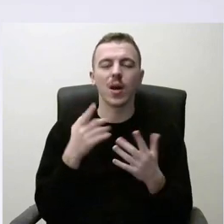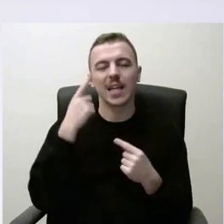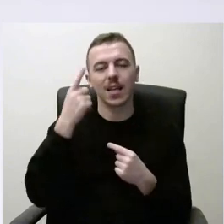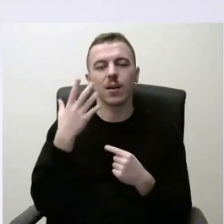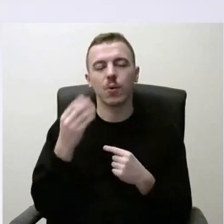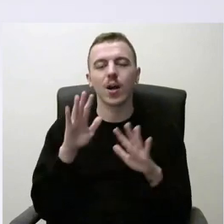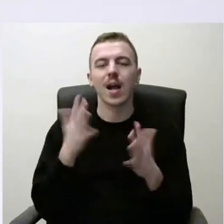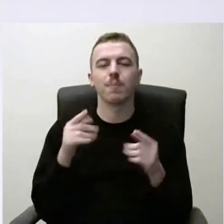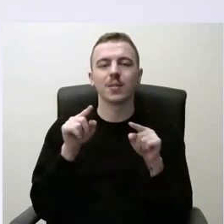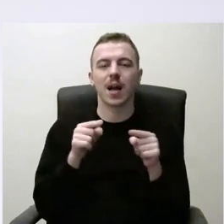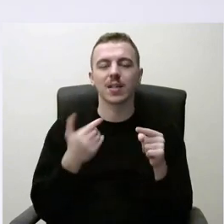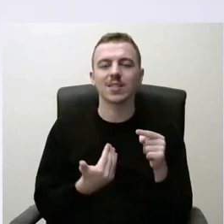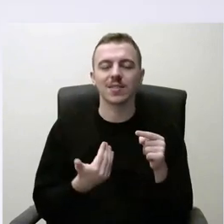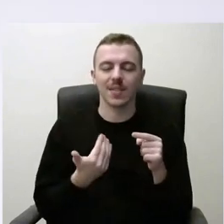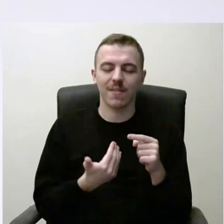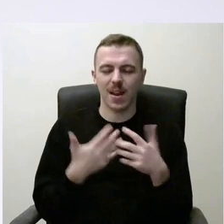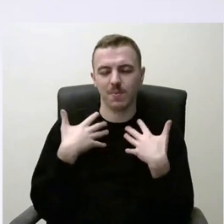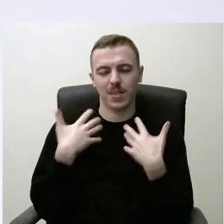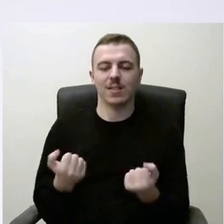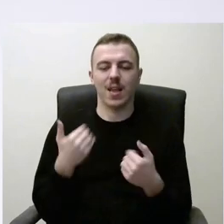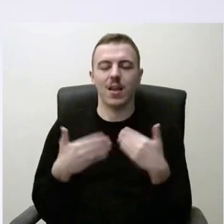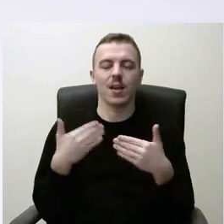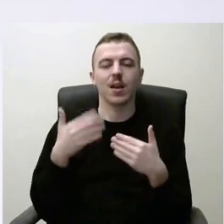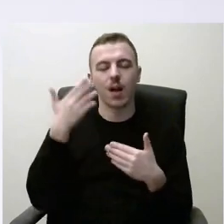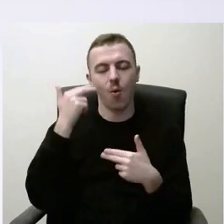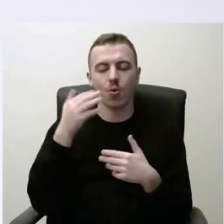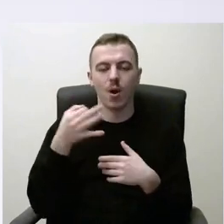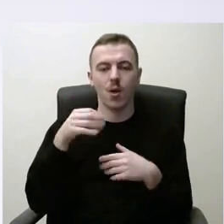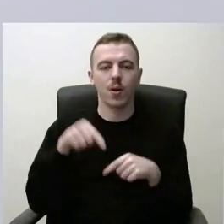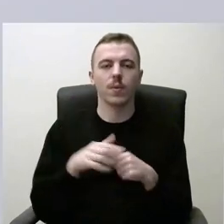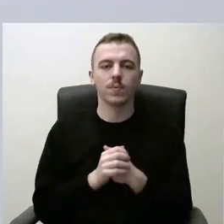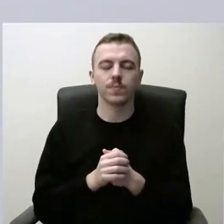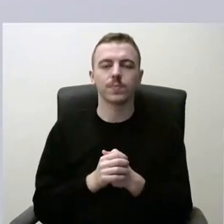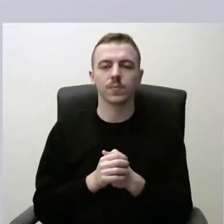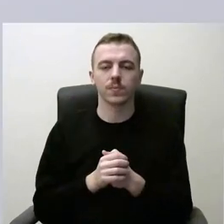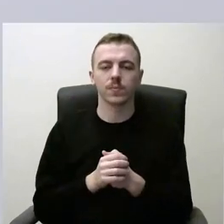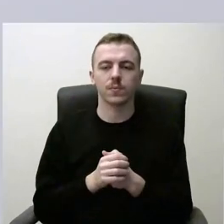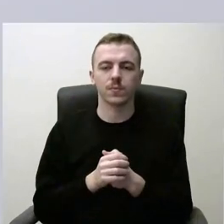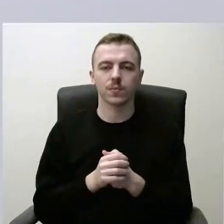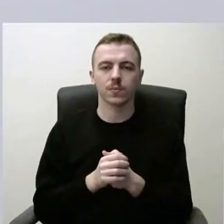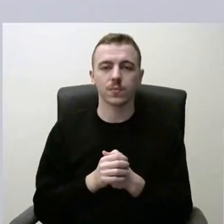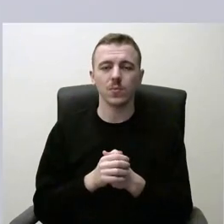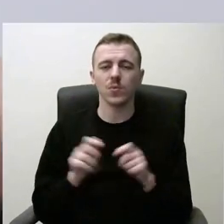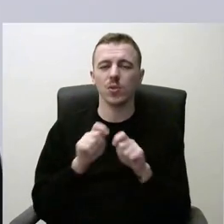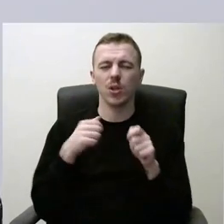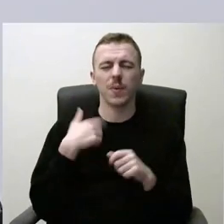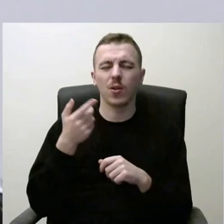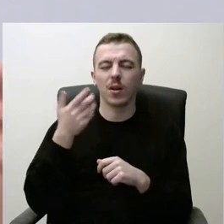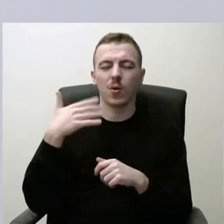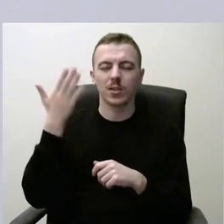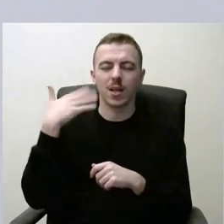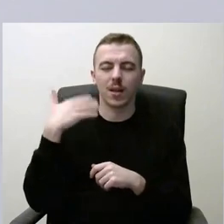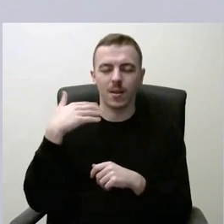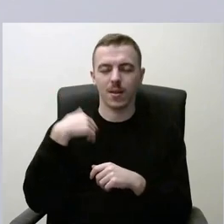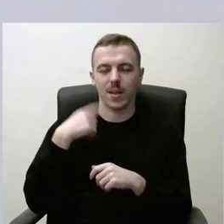kaip skatinti sveiką gyvenseną Kauno rajone? Pradėkime nuo to, kad sena mano idėja, aš dar kai buvau vicemero, aš